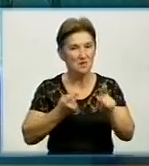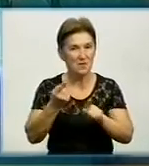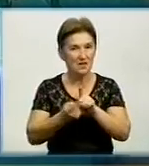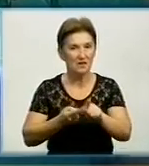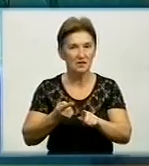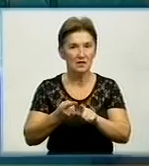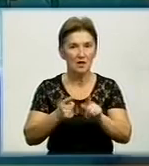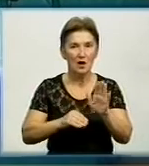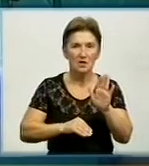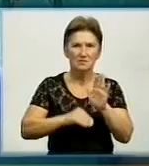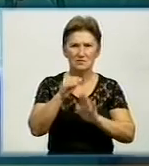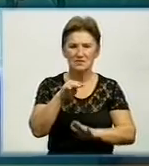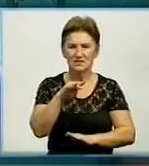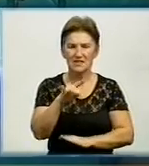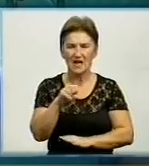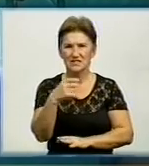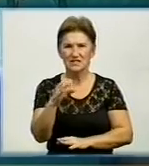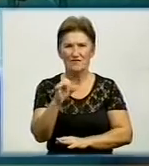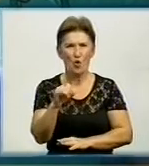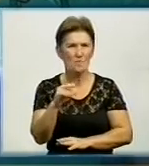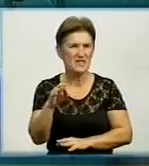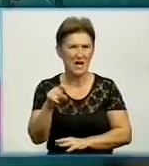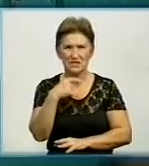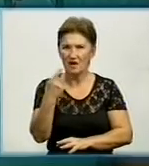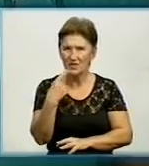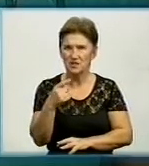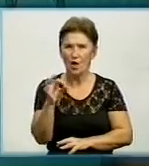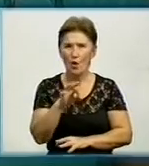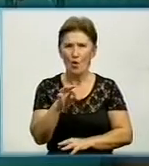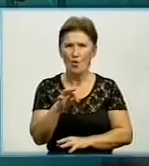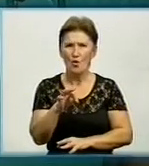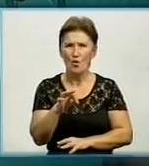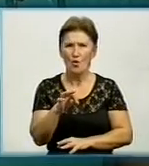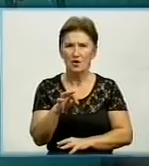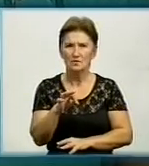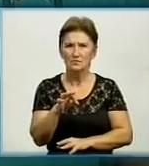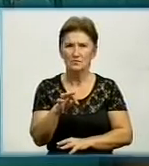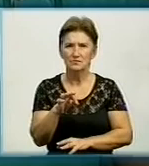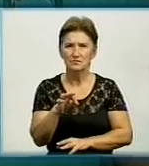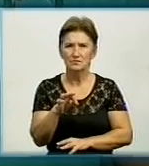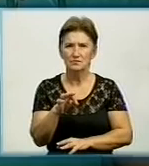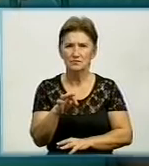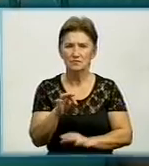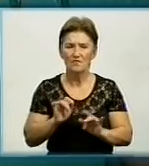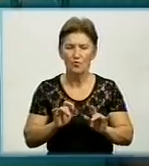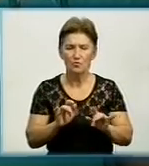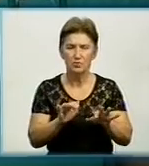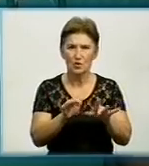трансамінасу. Те, що говорили про вовлечення в процес